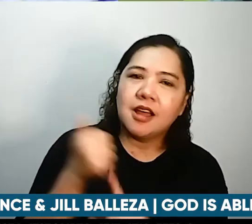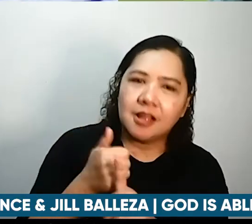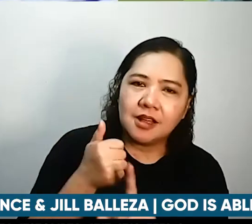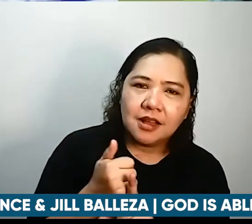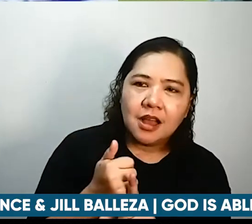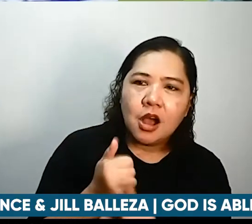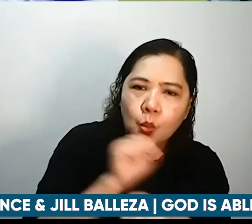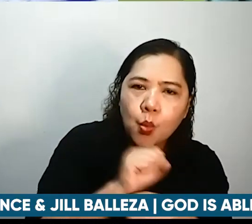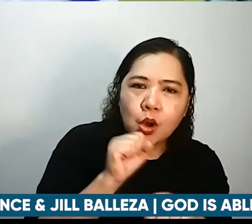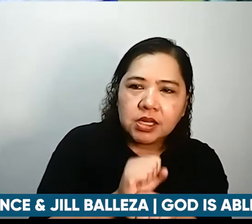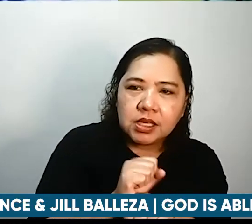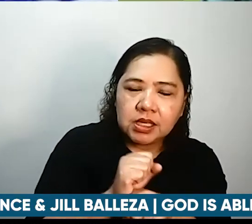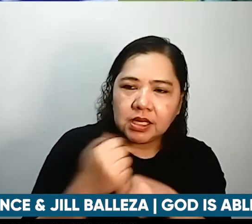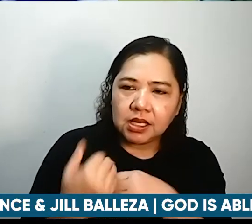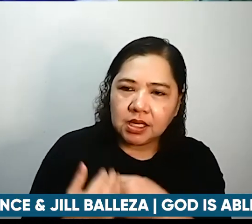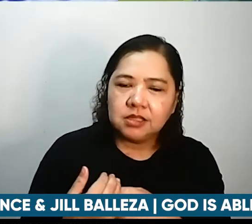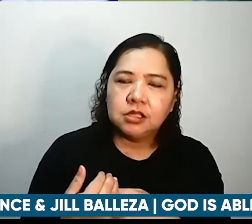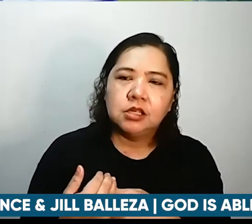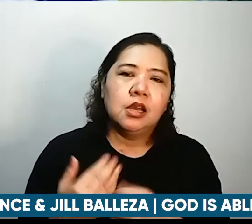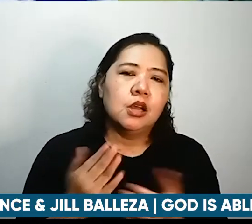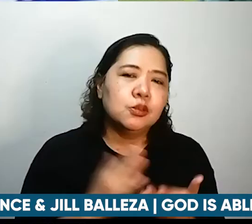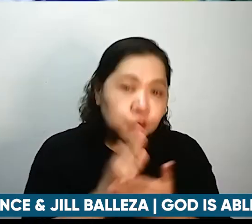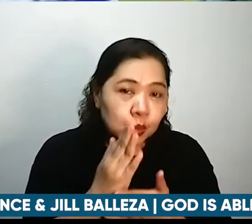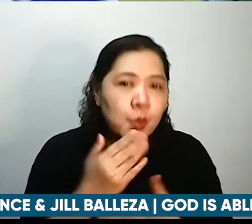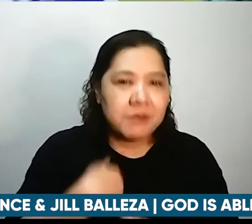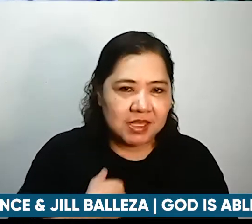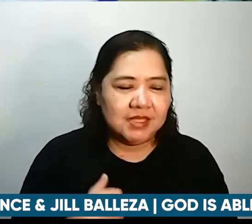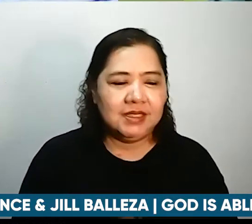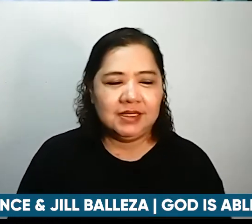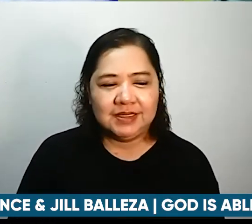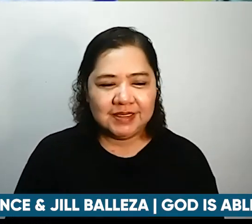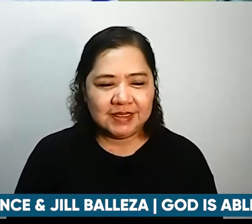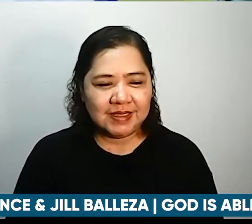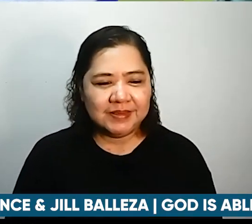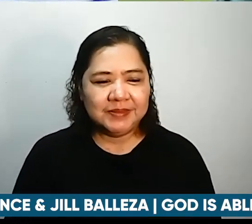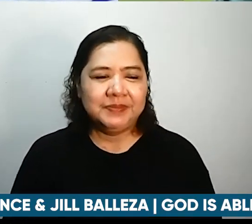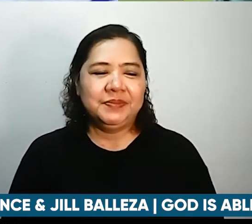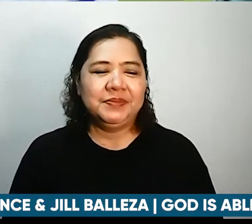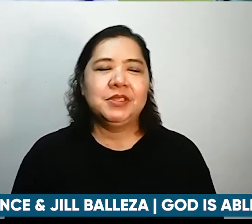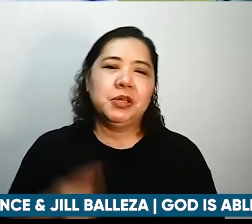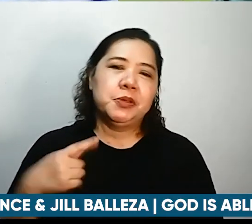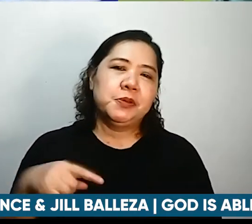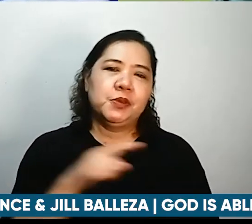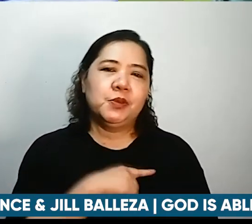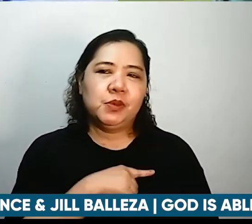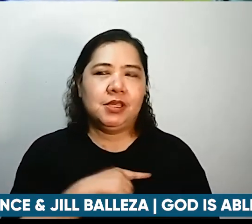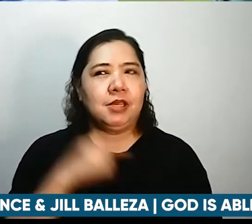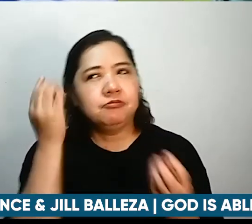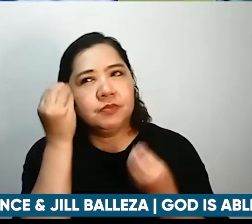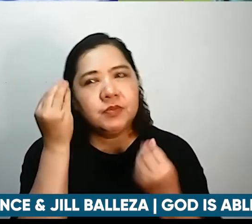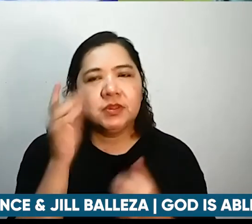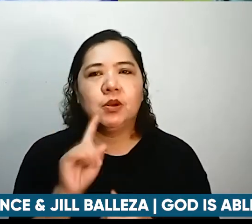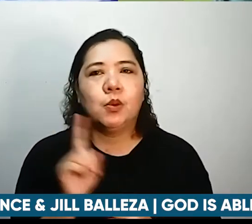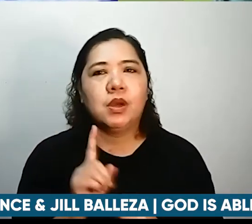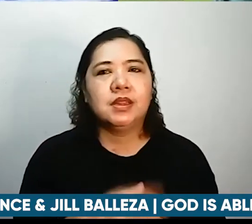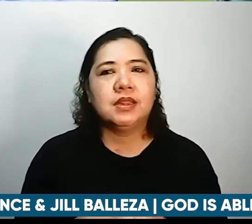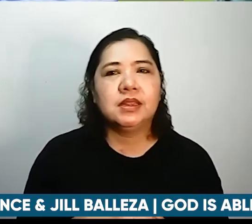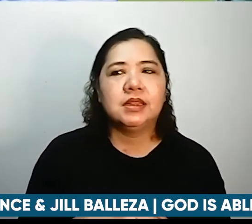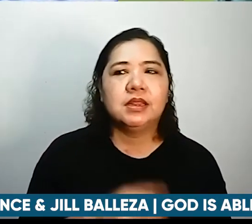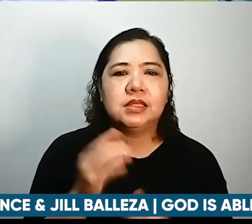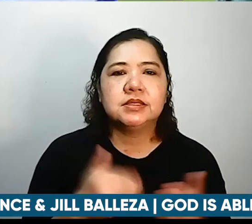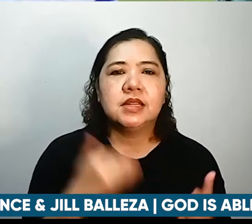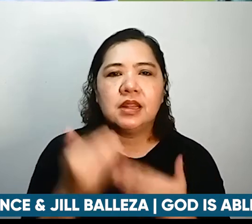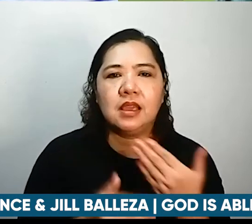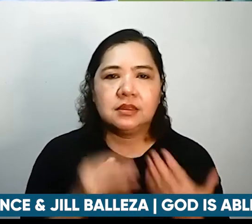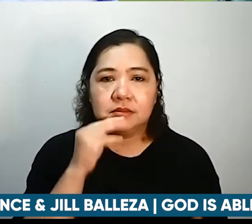po sa totoo lang while we are doing this while we are actually contemplating kung ano yung magiging next na magiging